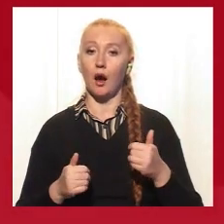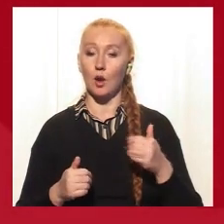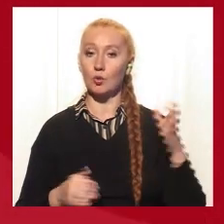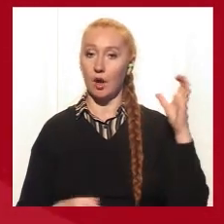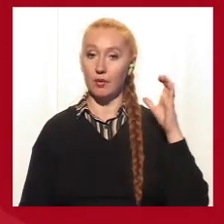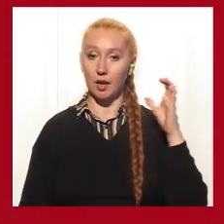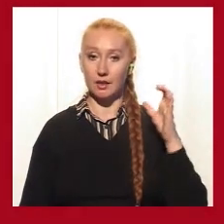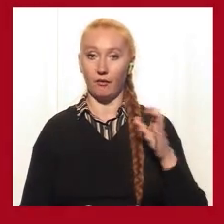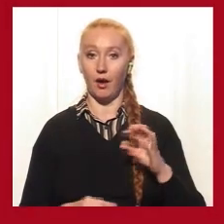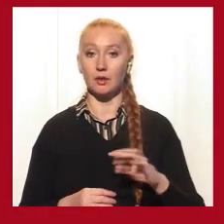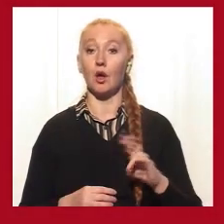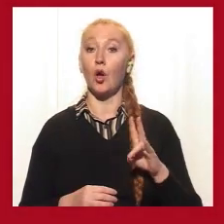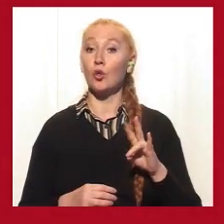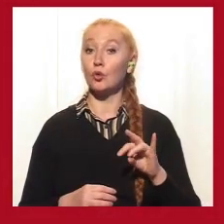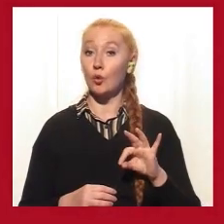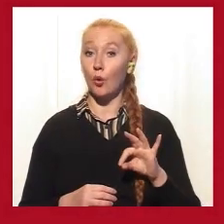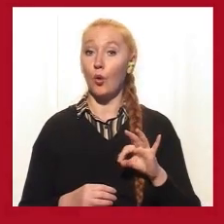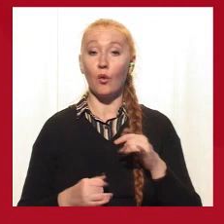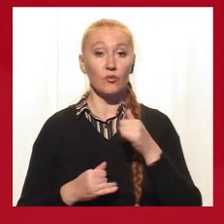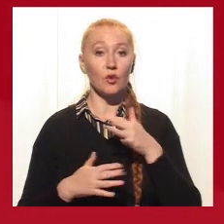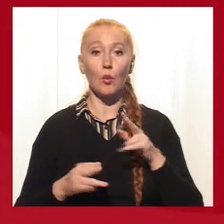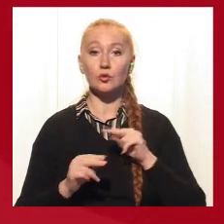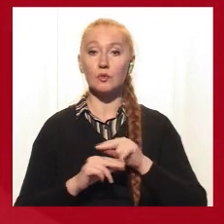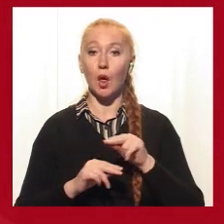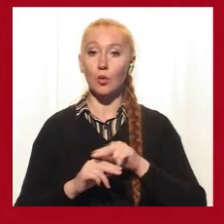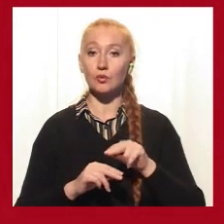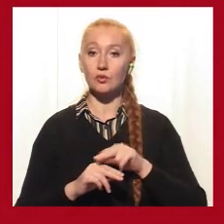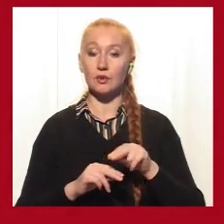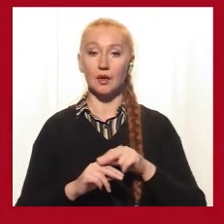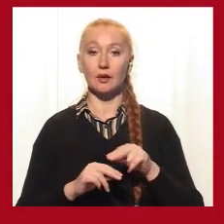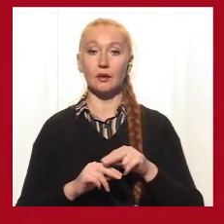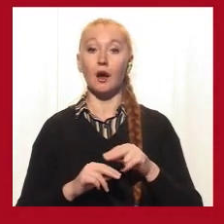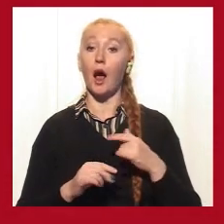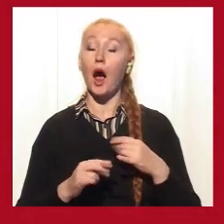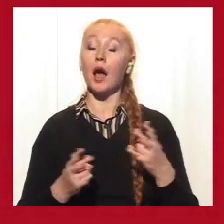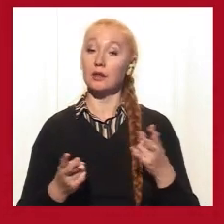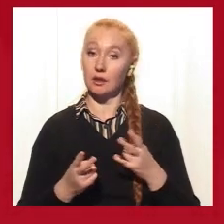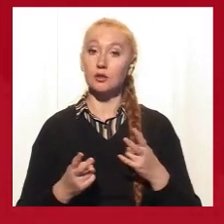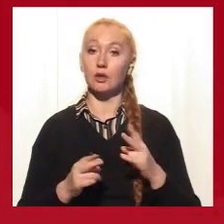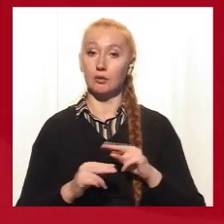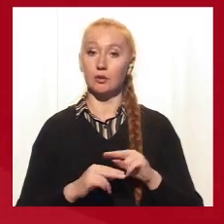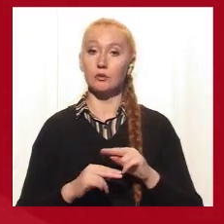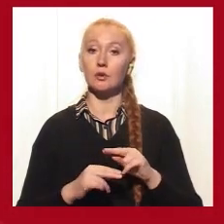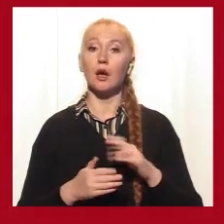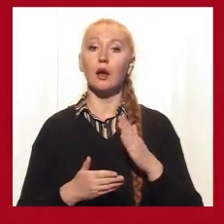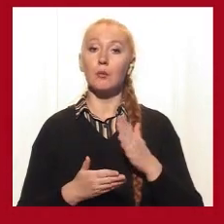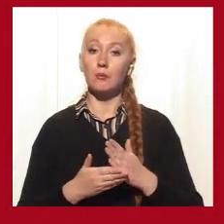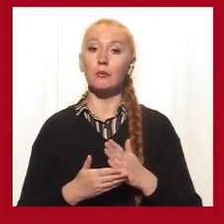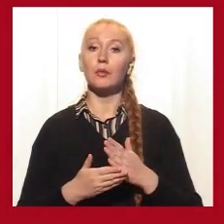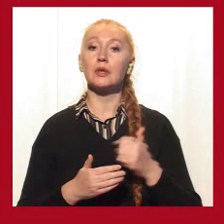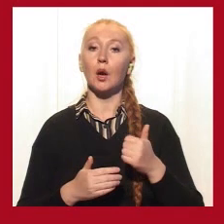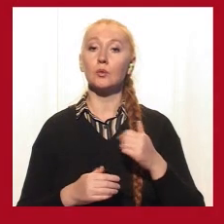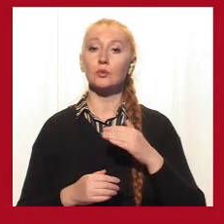образование, але ми не можем їх научити, а должны би научити, стати хорошими